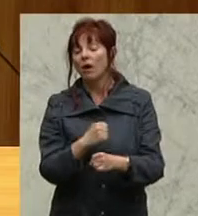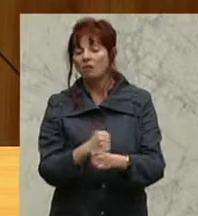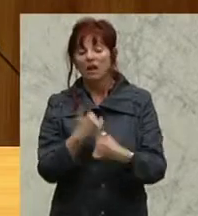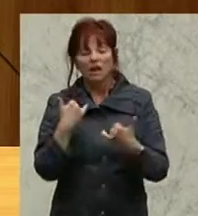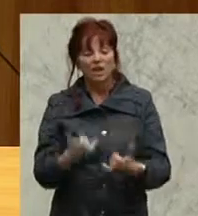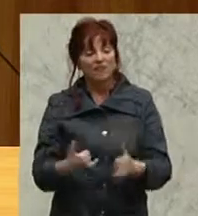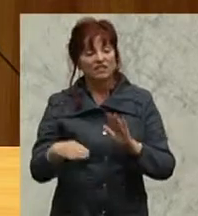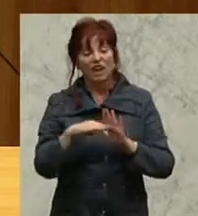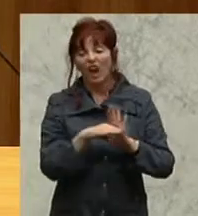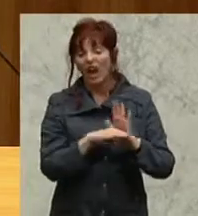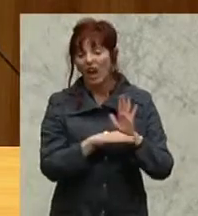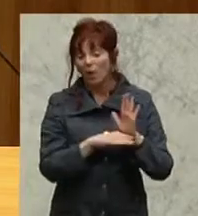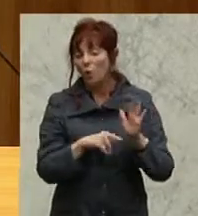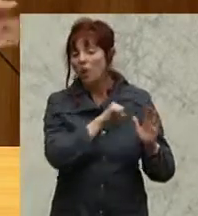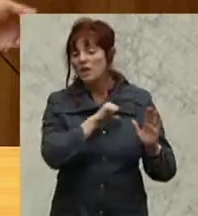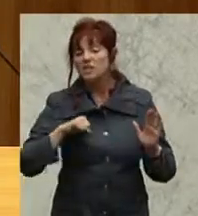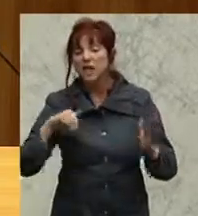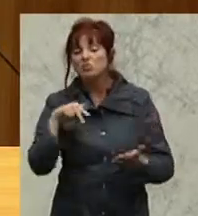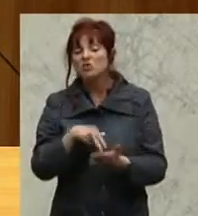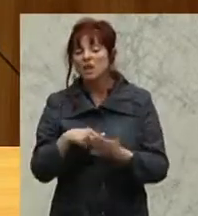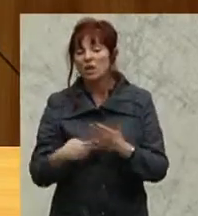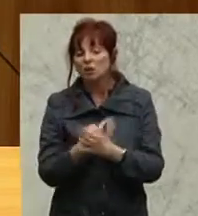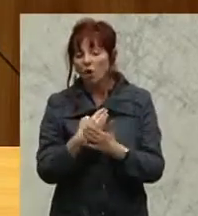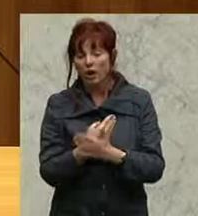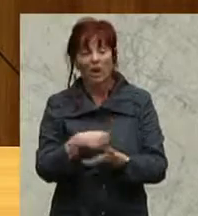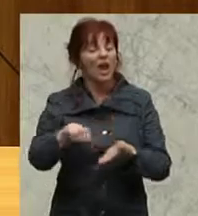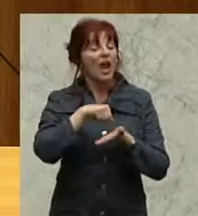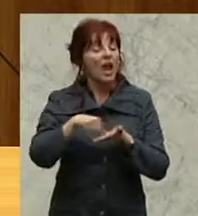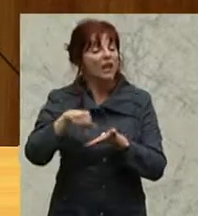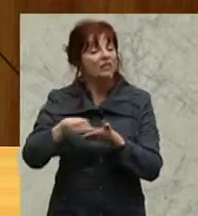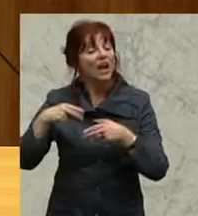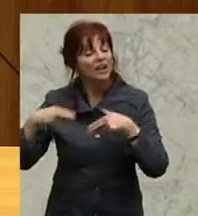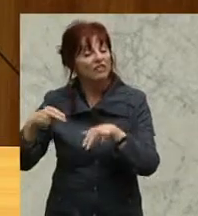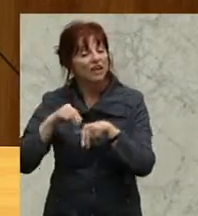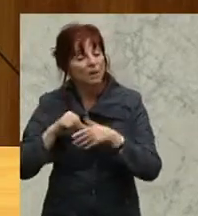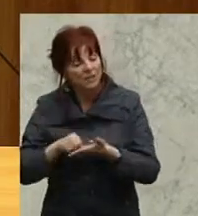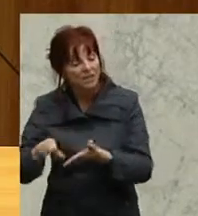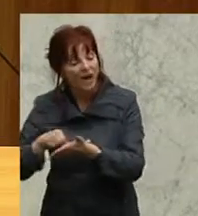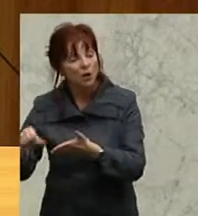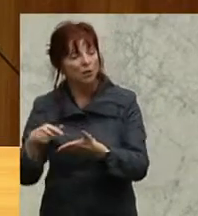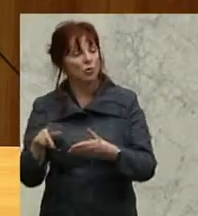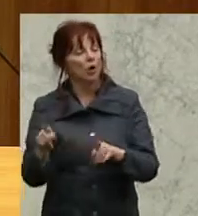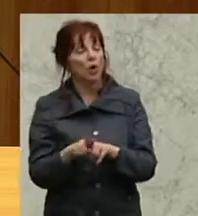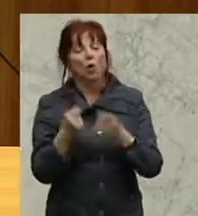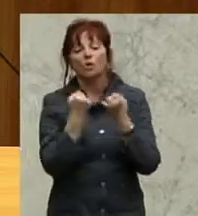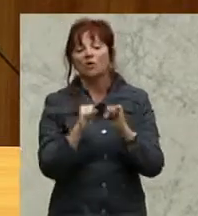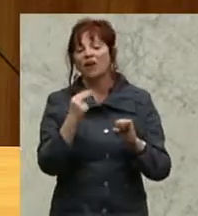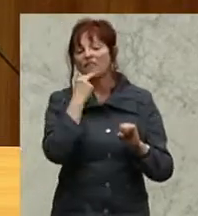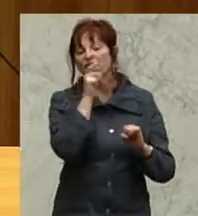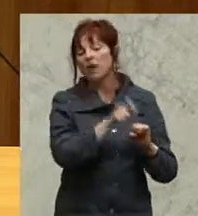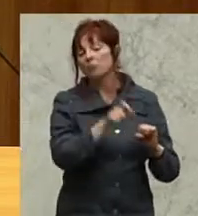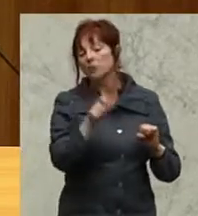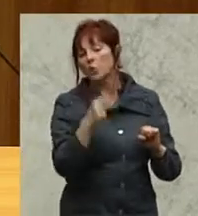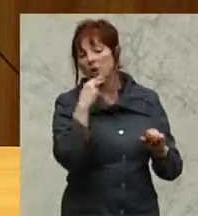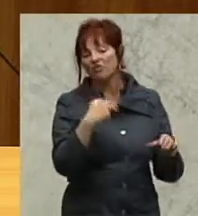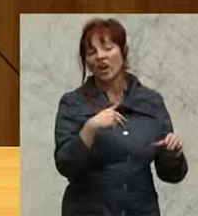Selbstständigen. Wir haben bei der Entgeltfortzahlung, haben wir gerade wieder gehört, bei den Freiwilligen jetzt auch, die in Einsatz sind, dass es da Unterschiede gibt bei der Entgeltfortzahlung.